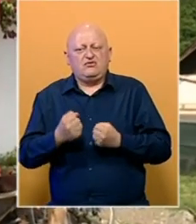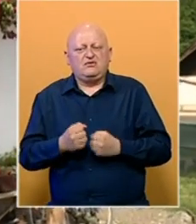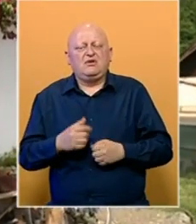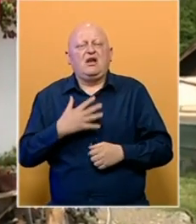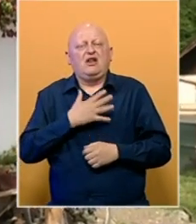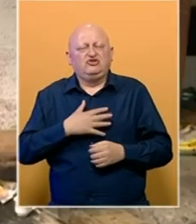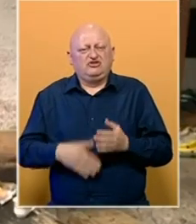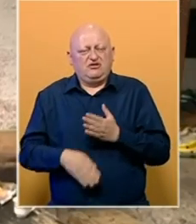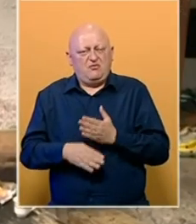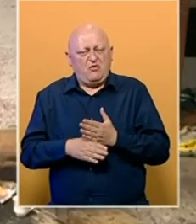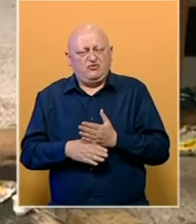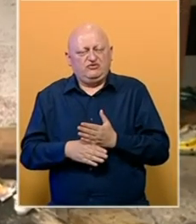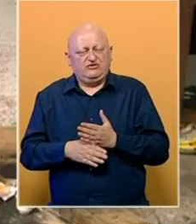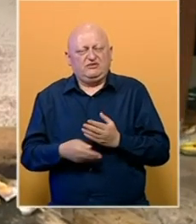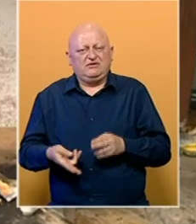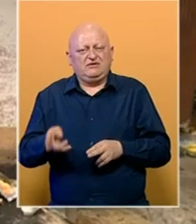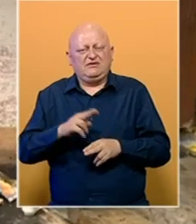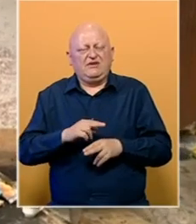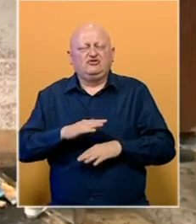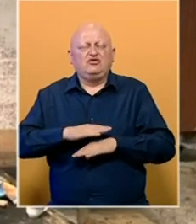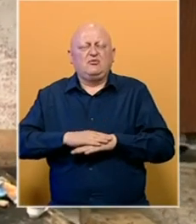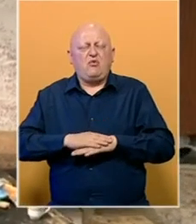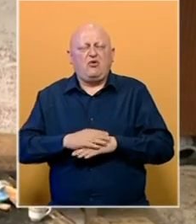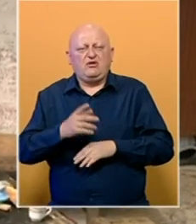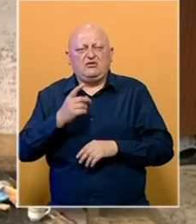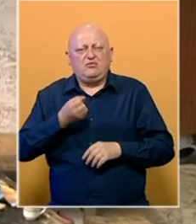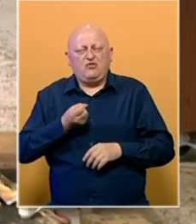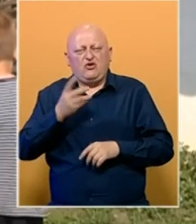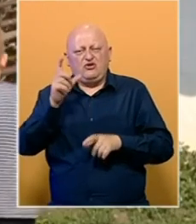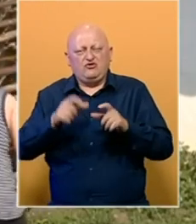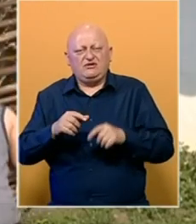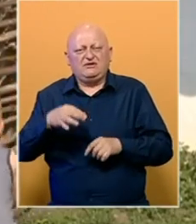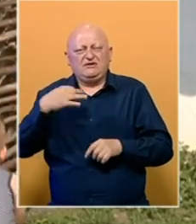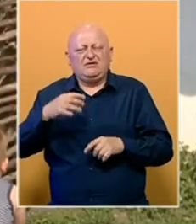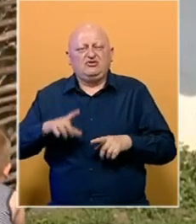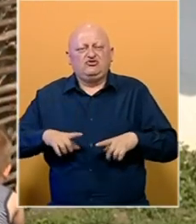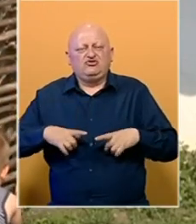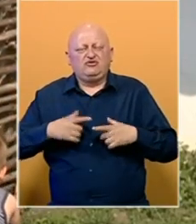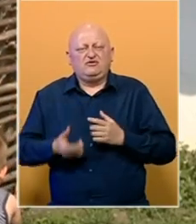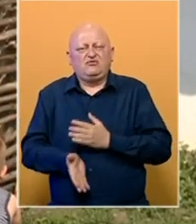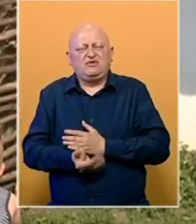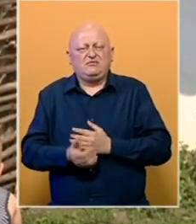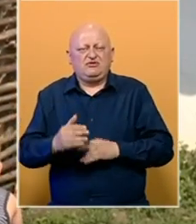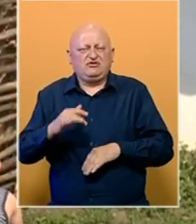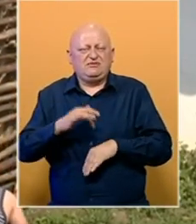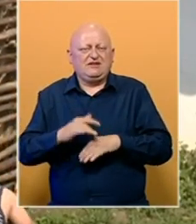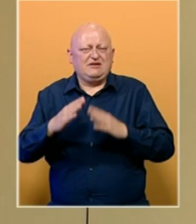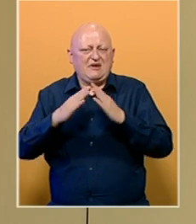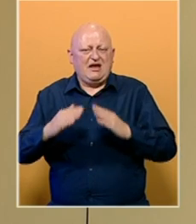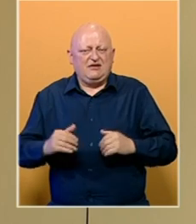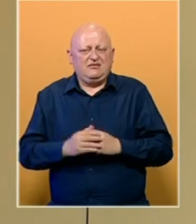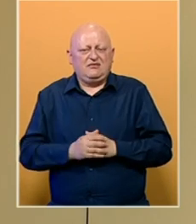ali su željeli pomoći. Najviše je boli činjenica da brojni ljudi iz Srebrenice i danas žive u izbjegličkim kampovima.